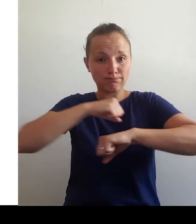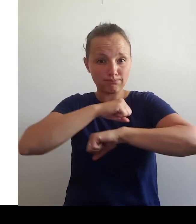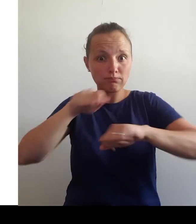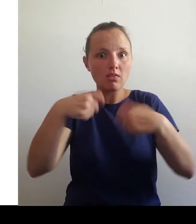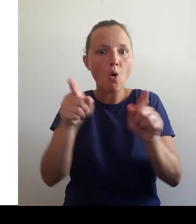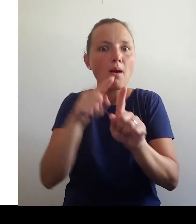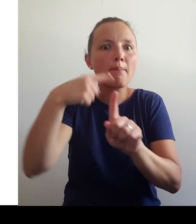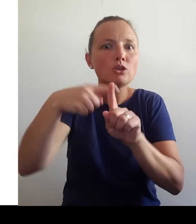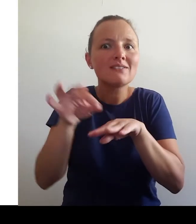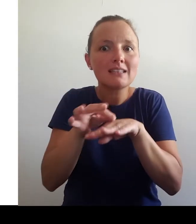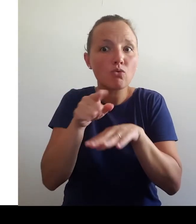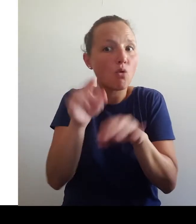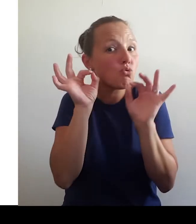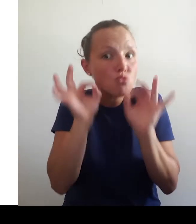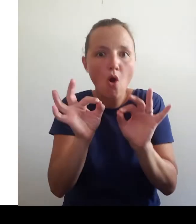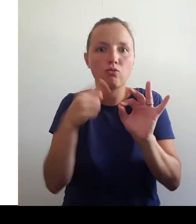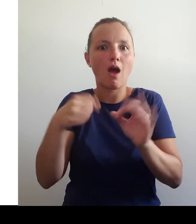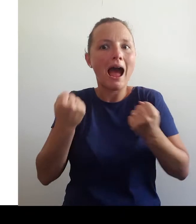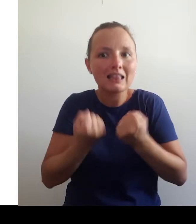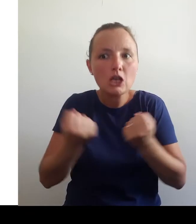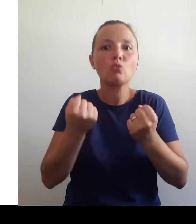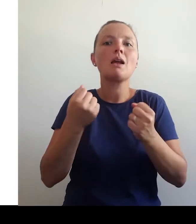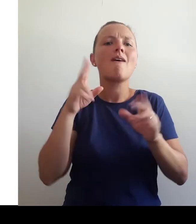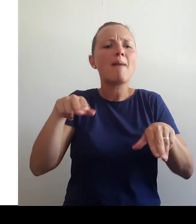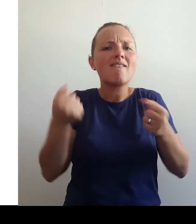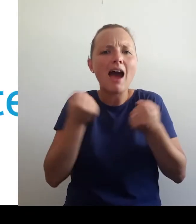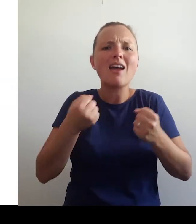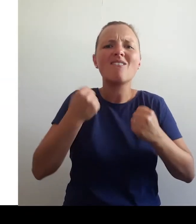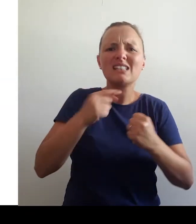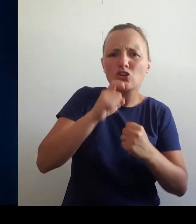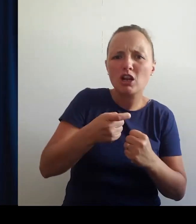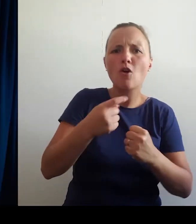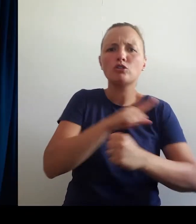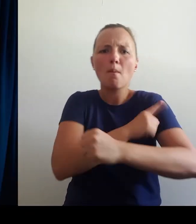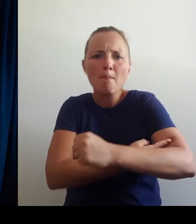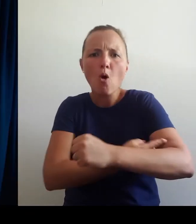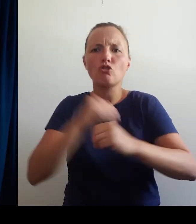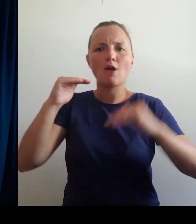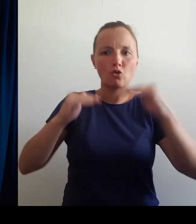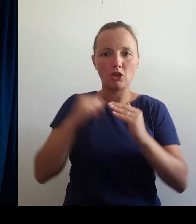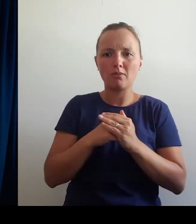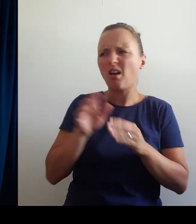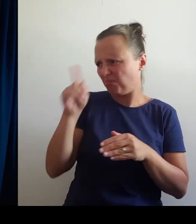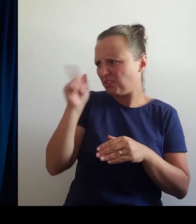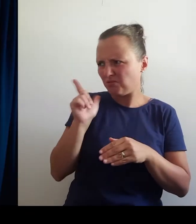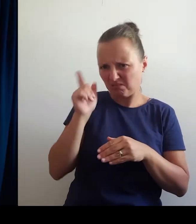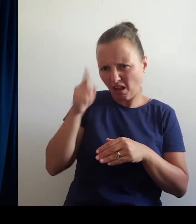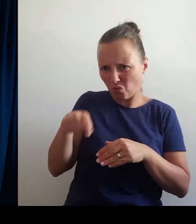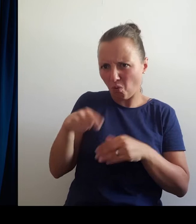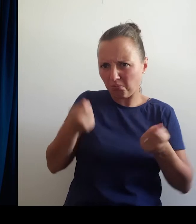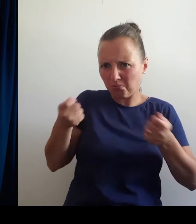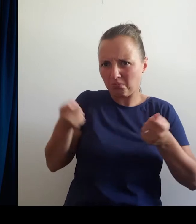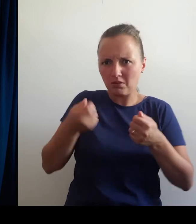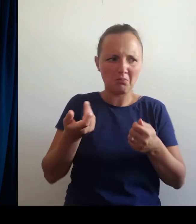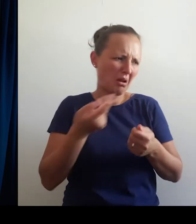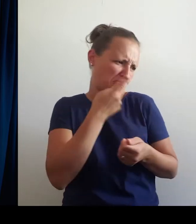na teden in najbolje je, da vadba vključuje vaje za vzdržljivost, moč in nevnotežje. Misliš, da vam midva znala to uporabljati? Pa ja, se